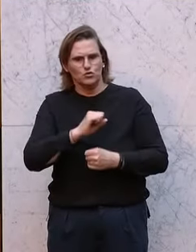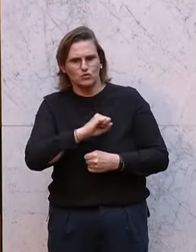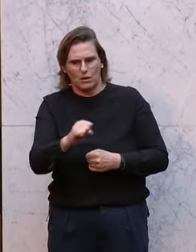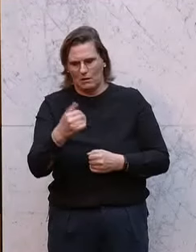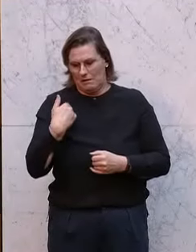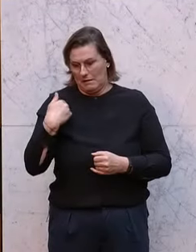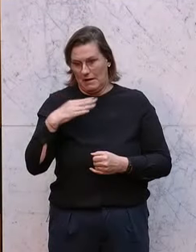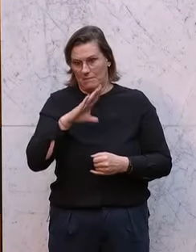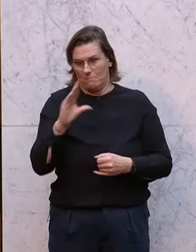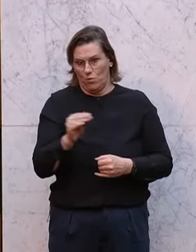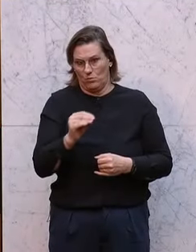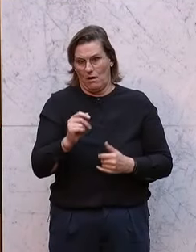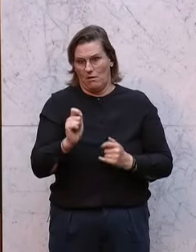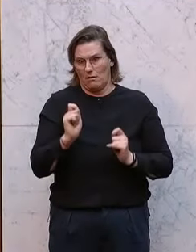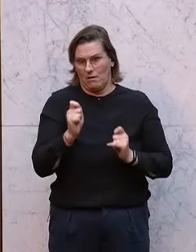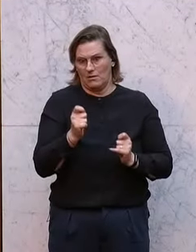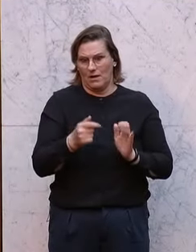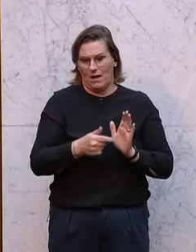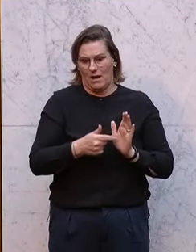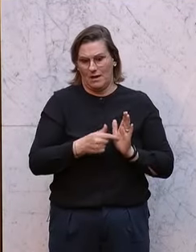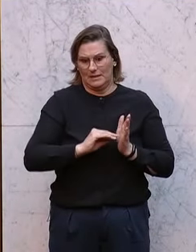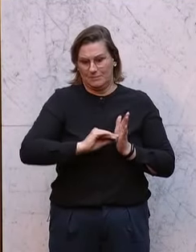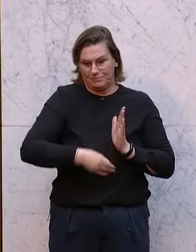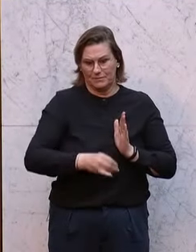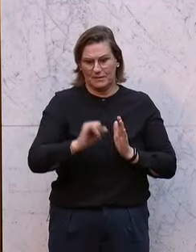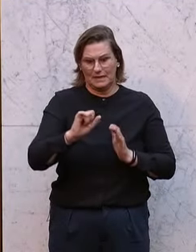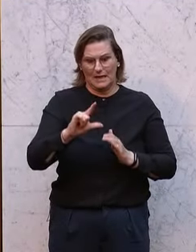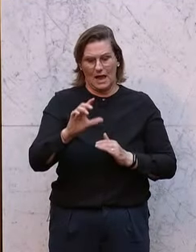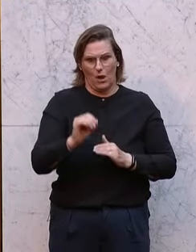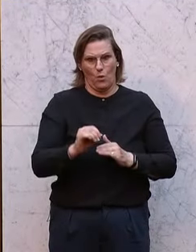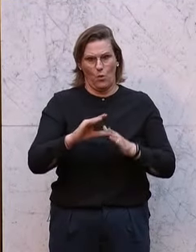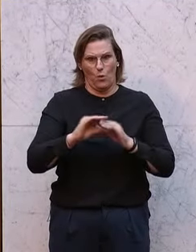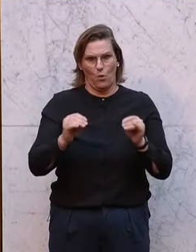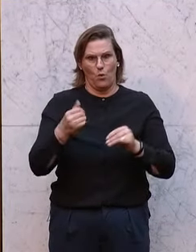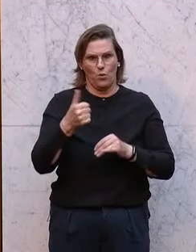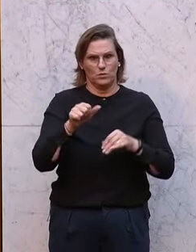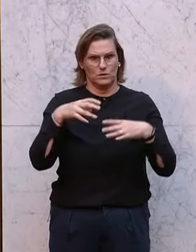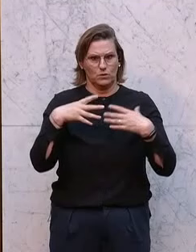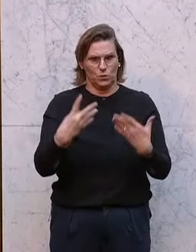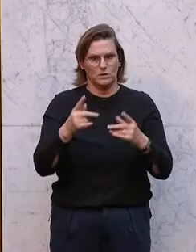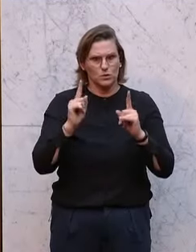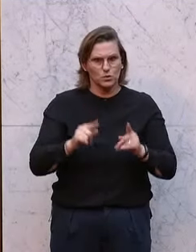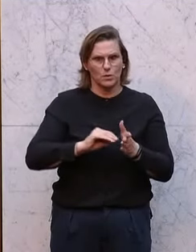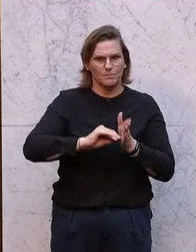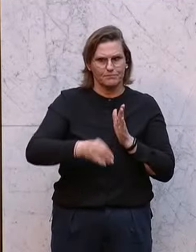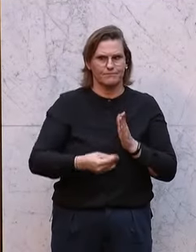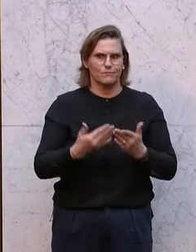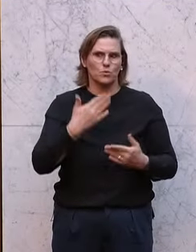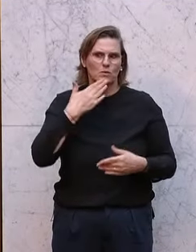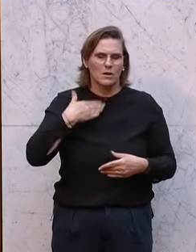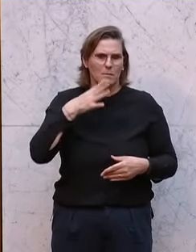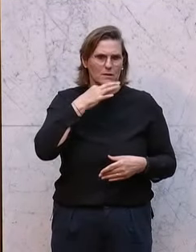letztem Montag, dieser Antrag auf Ratifizierung des ILO-Übereinkommens Nummer 190 vor. Und sehr geehrte Damen und Herren,